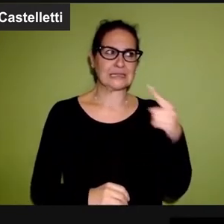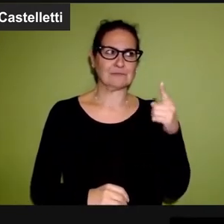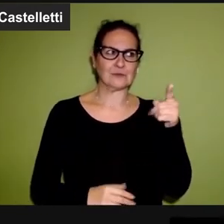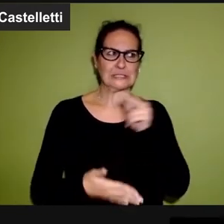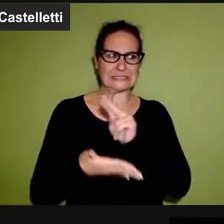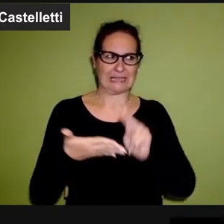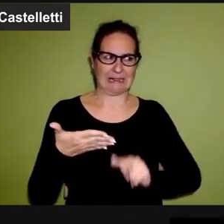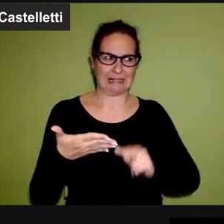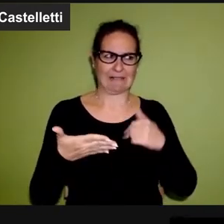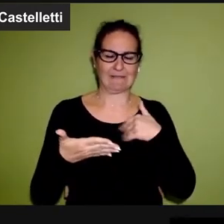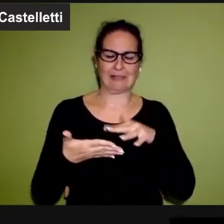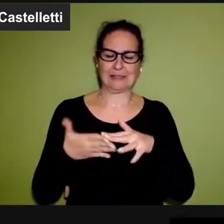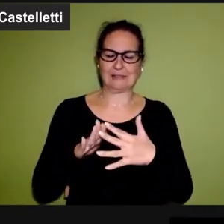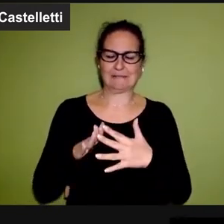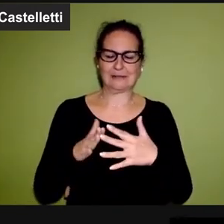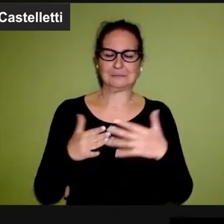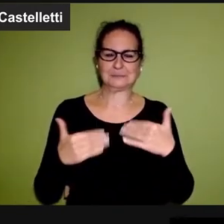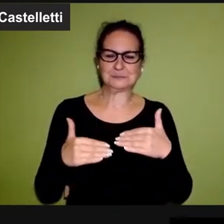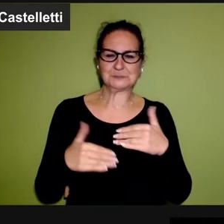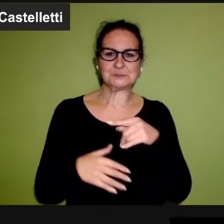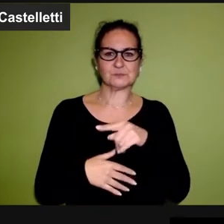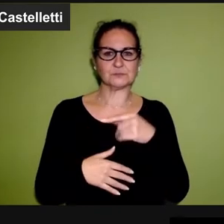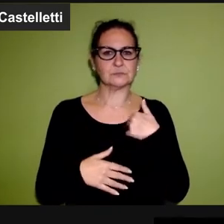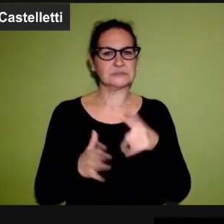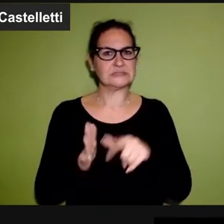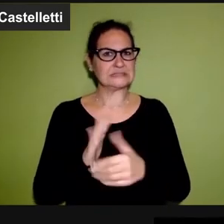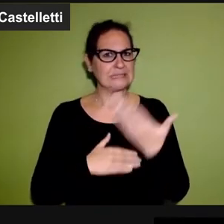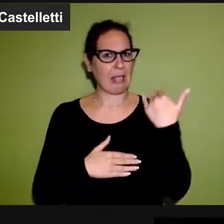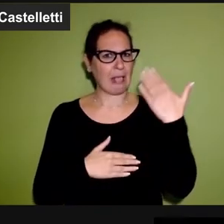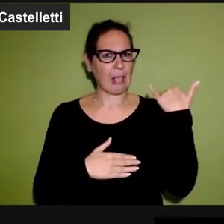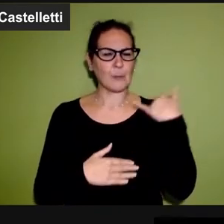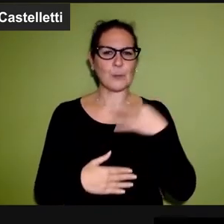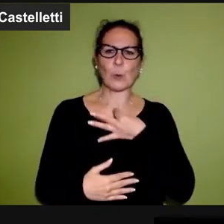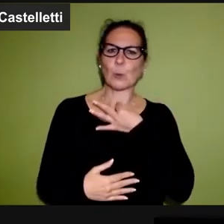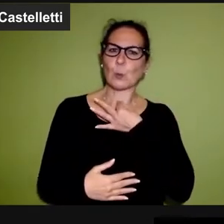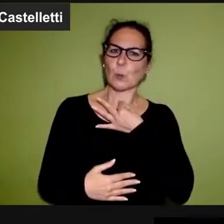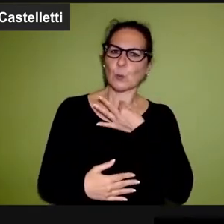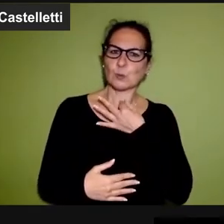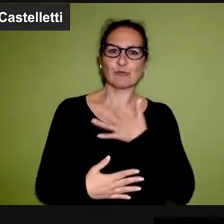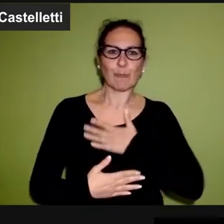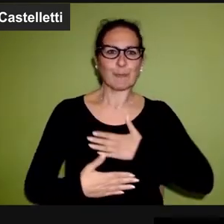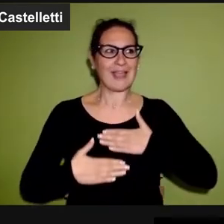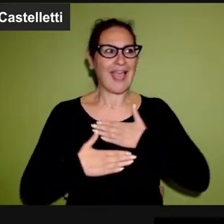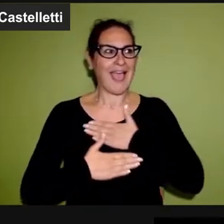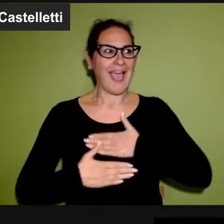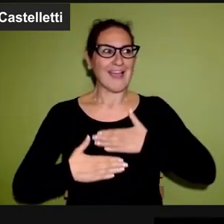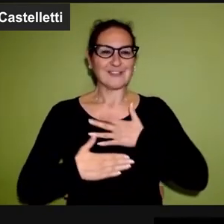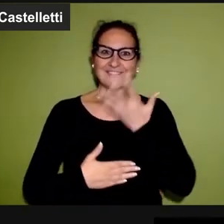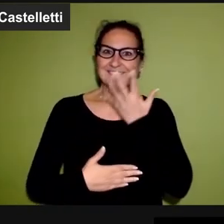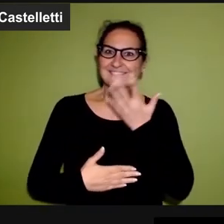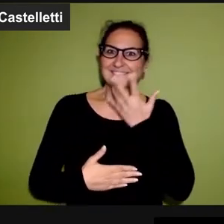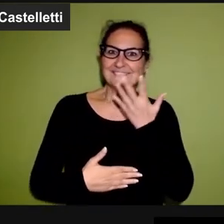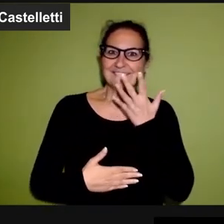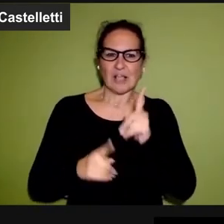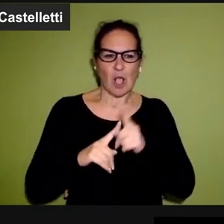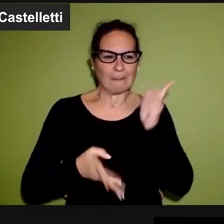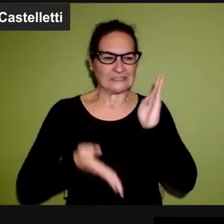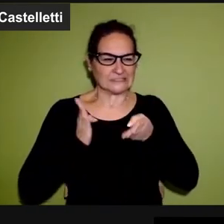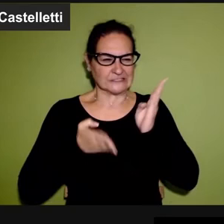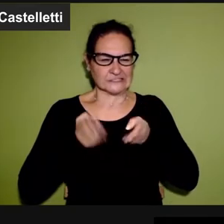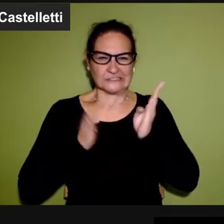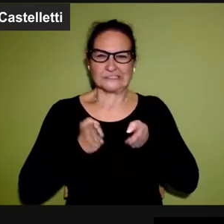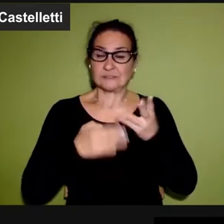Brutalizzo quanto lei ben scrive. Un tempo c'era il gusto ed il piacere nell